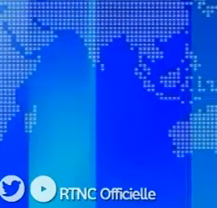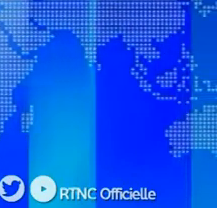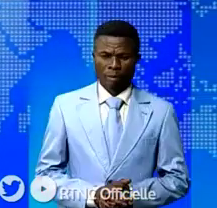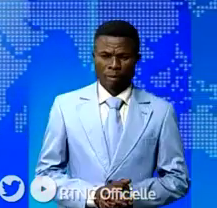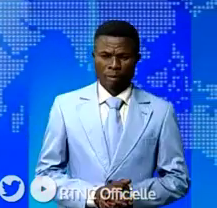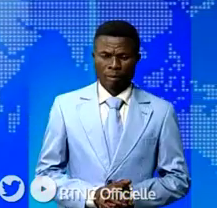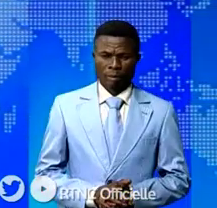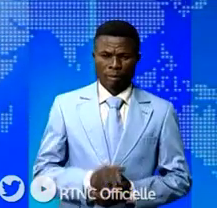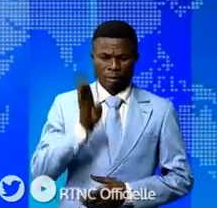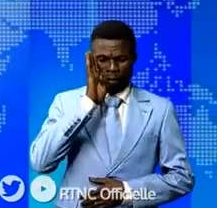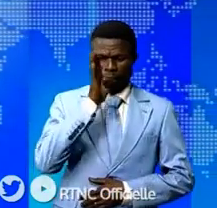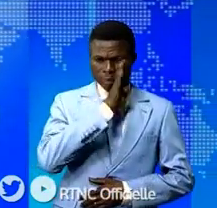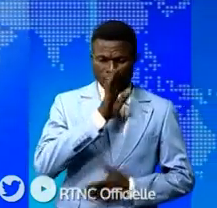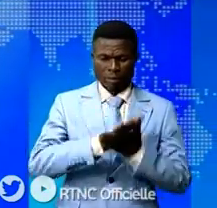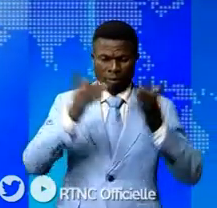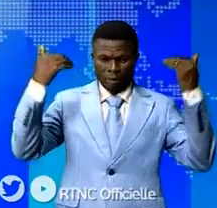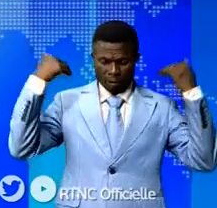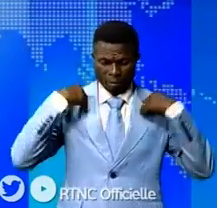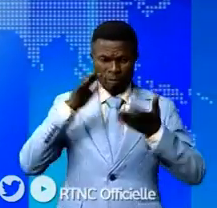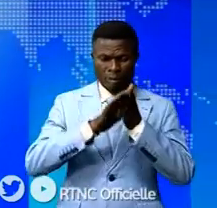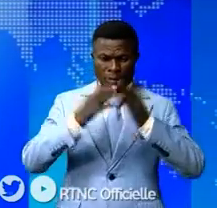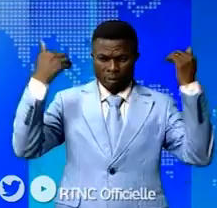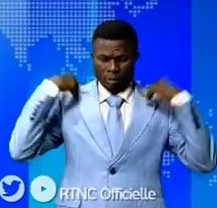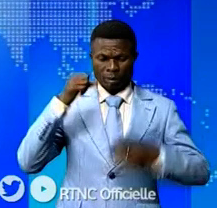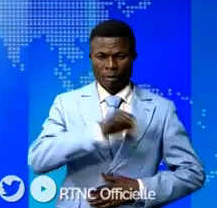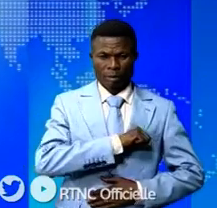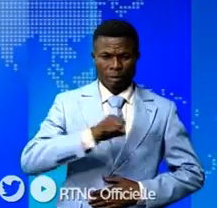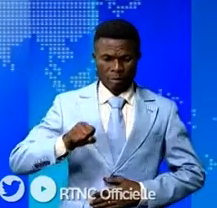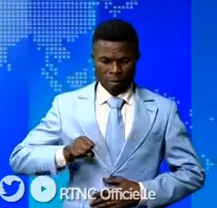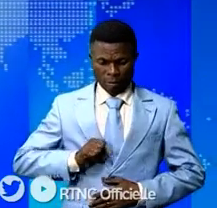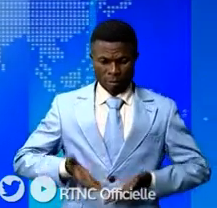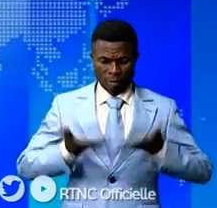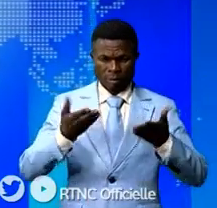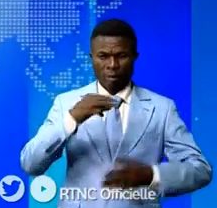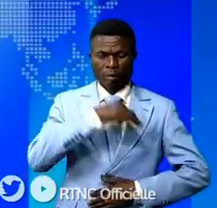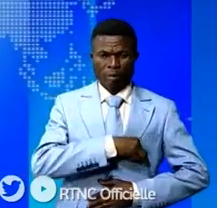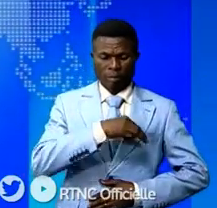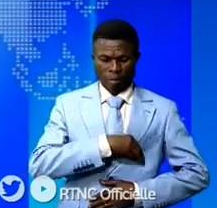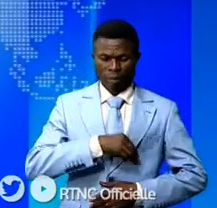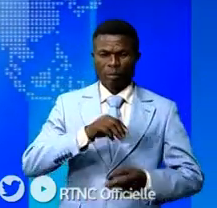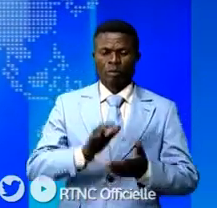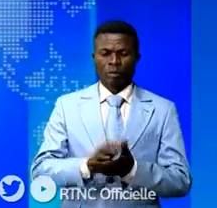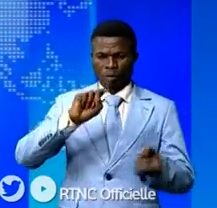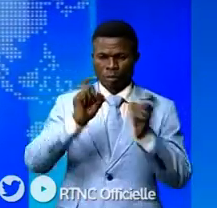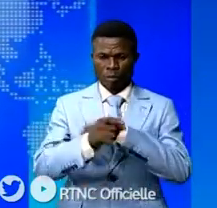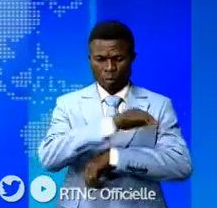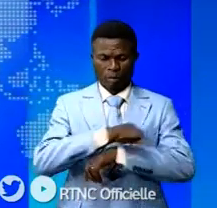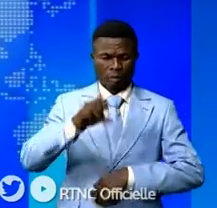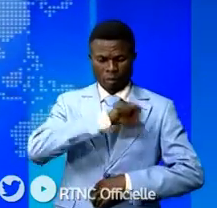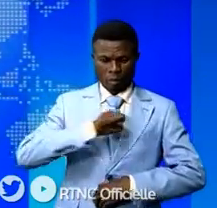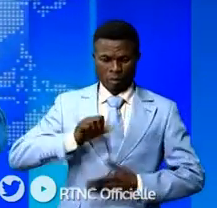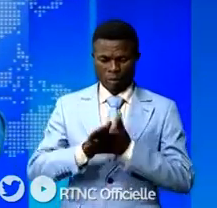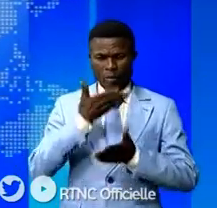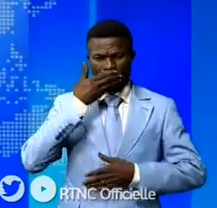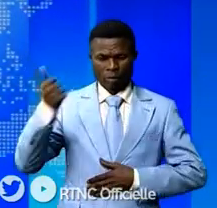vendredi. C'est désormais lui qui va diriger la chambre haute du Parlement. Il se donne pour mission de redorer l'image du Sénat. Des réformes